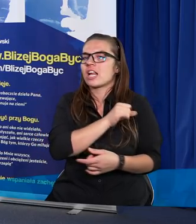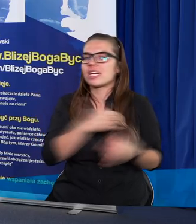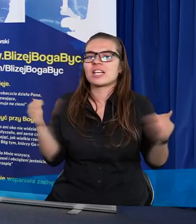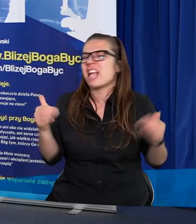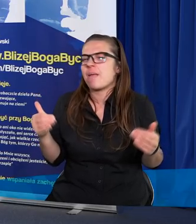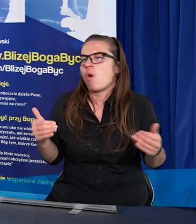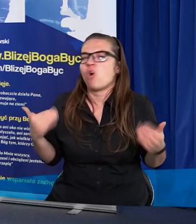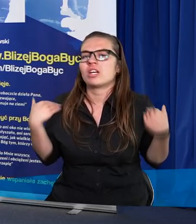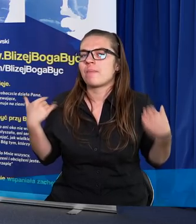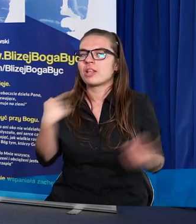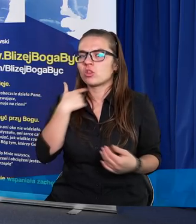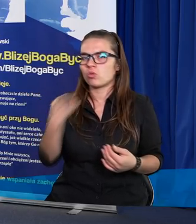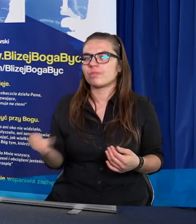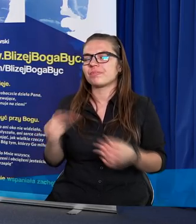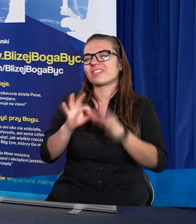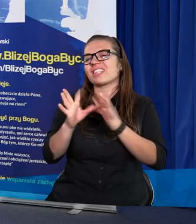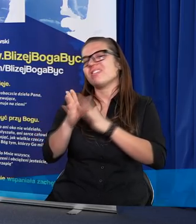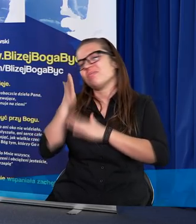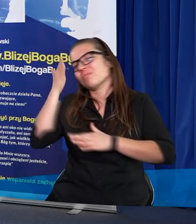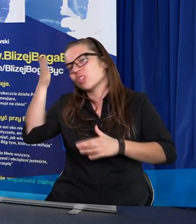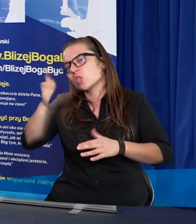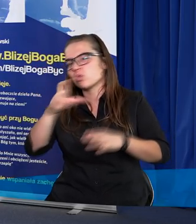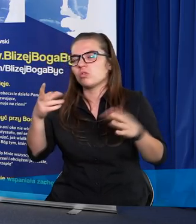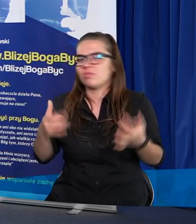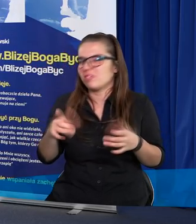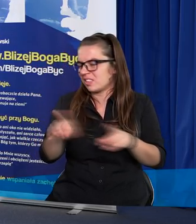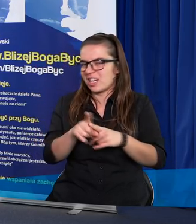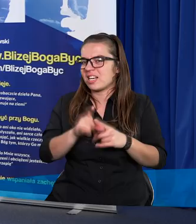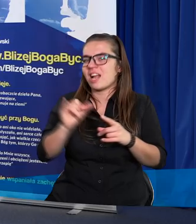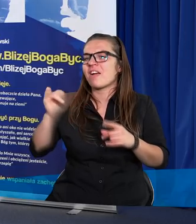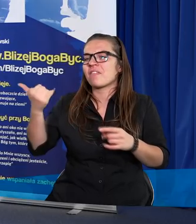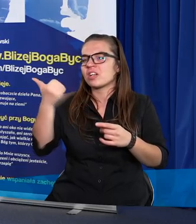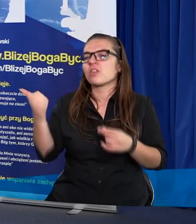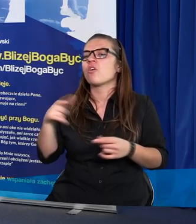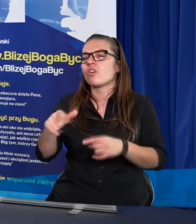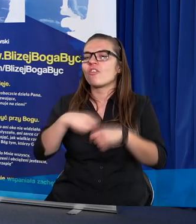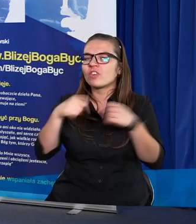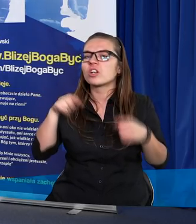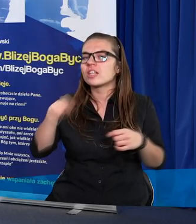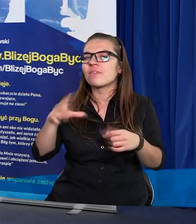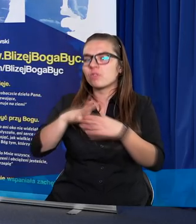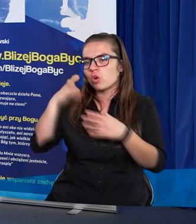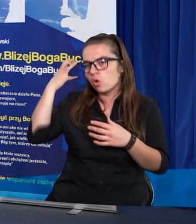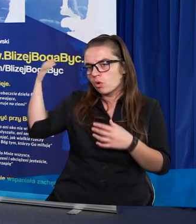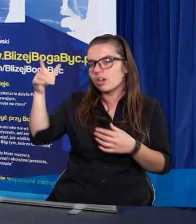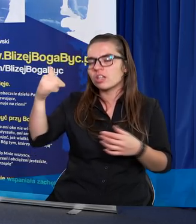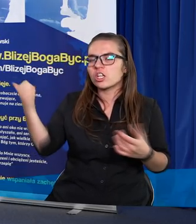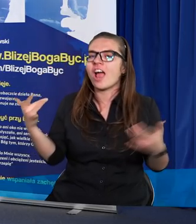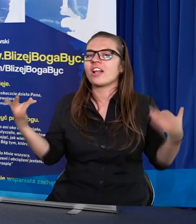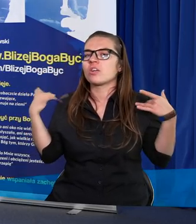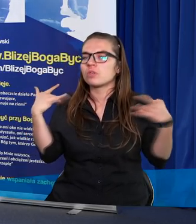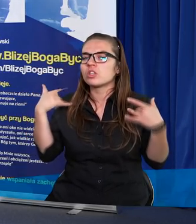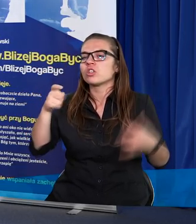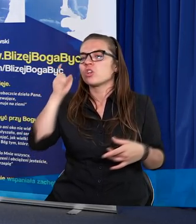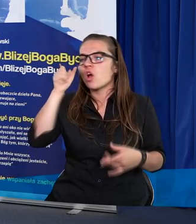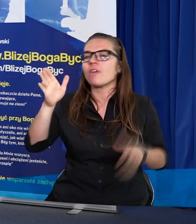być zatem nudne. Ono w przyszłości, nawet jeżeli spojrzymy na samą tę przyszłość, wiąże się z tym, że tam, w tym królestwie, w tym wiecznym życiu,